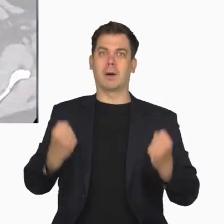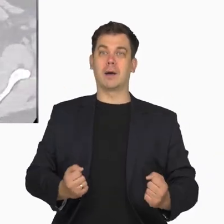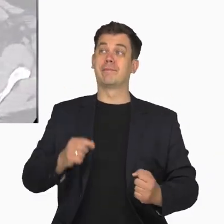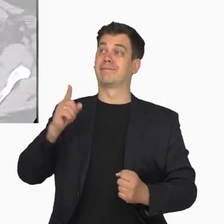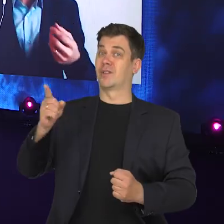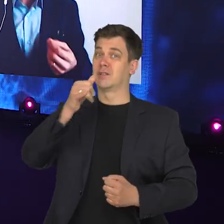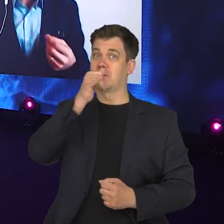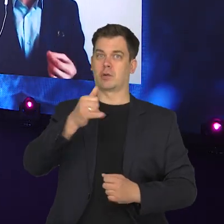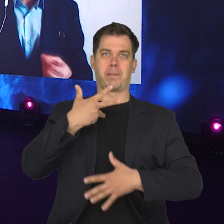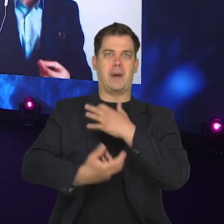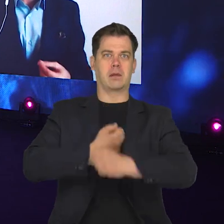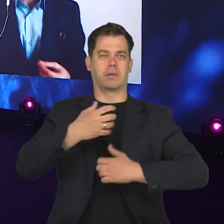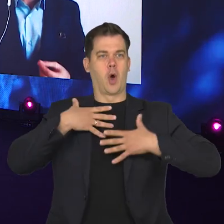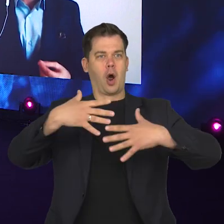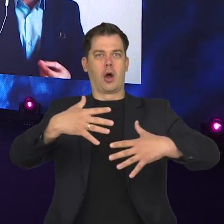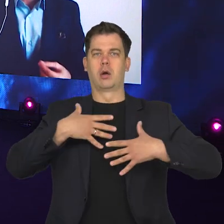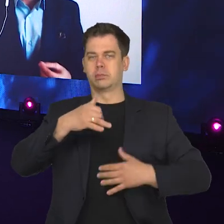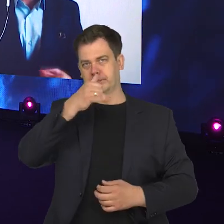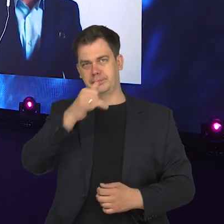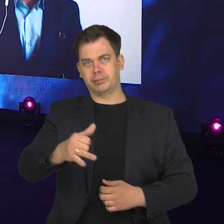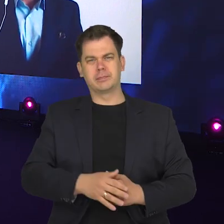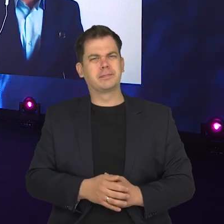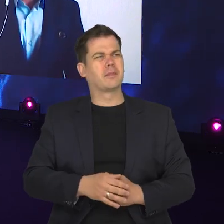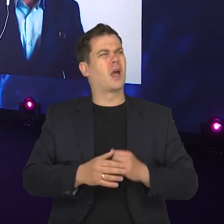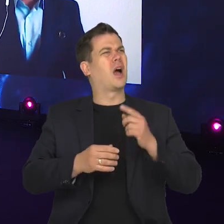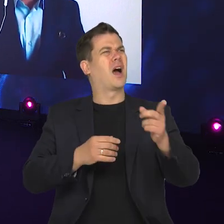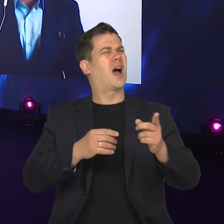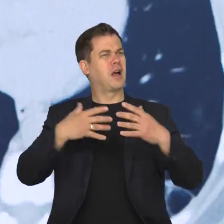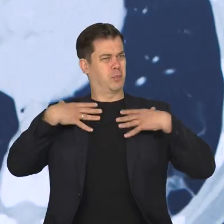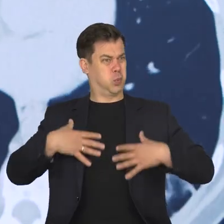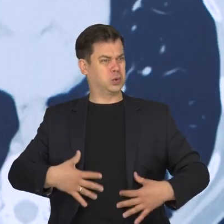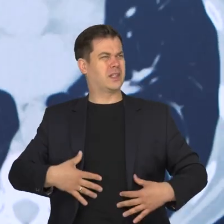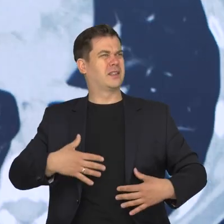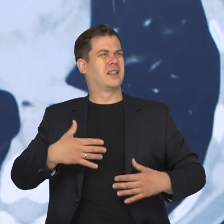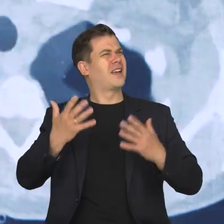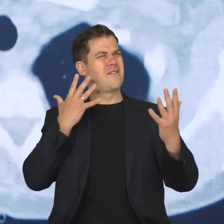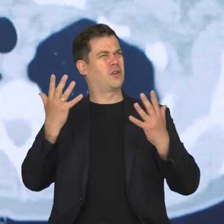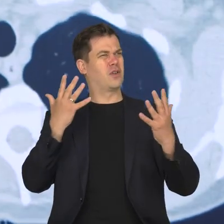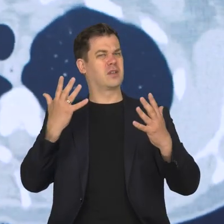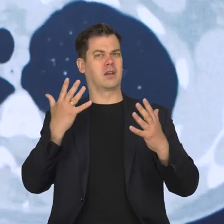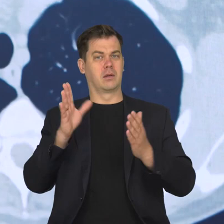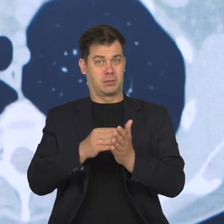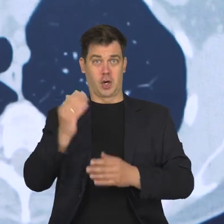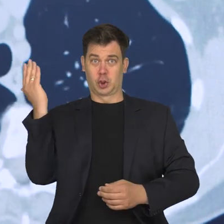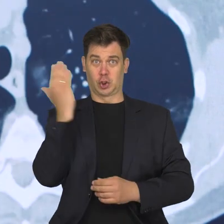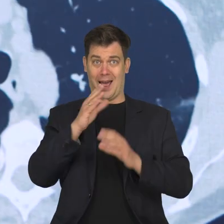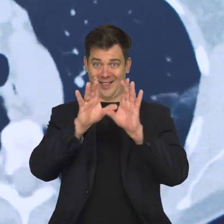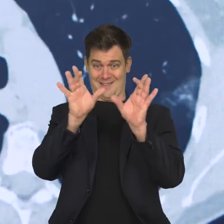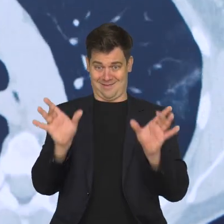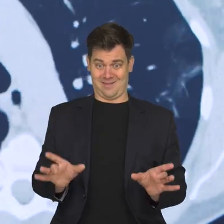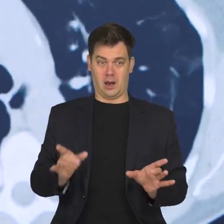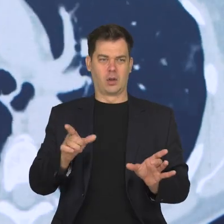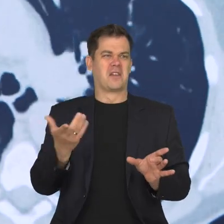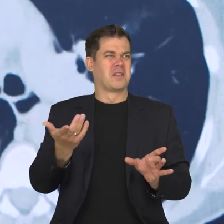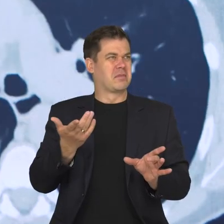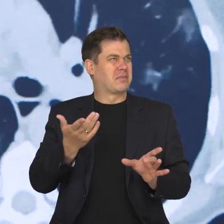Takie płuca nie są w stanie dobrze pracować. Co takiego się w ogóle dzieje z płucami w takim razie? To wygląda na to, że w tych czarnych przestrzeniach pojawia